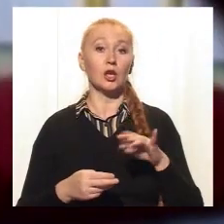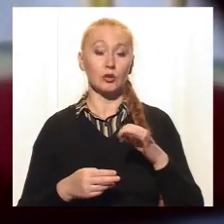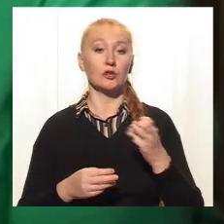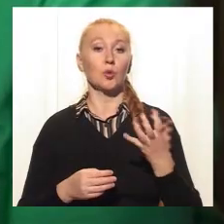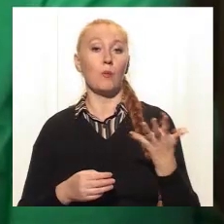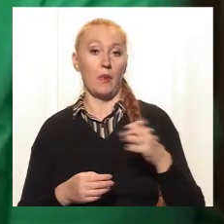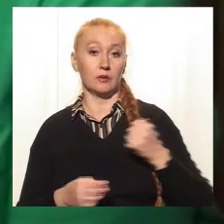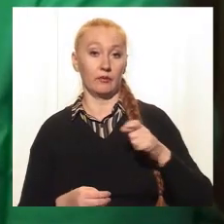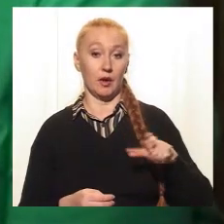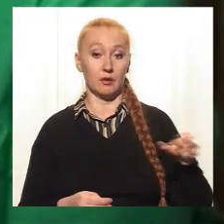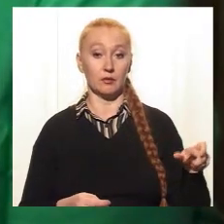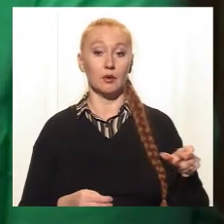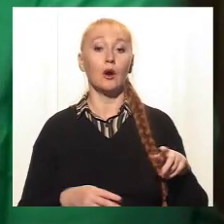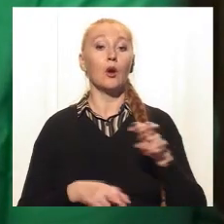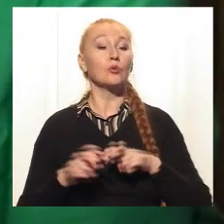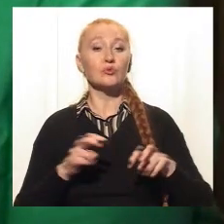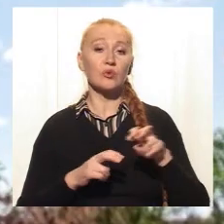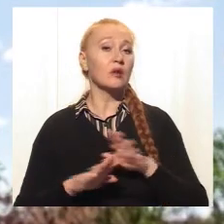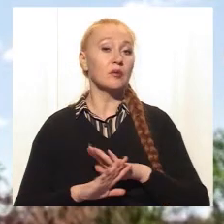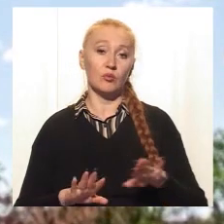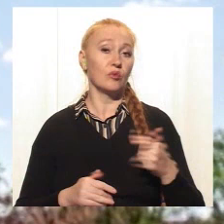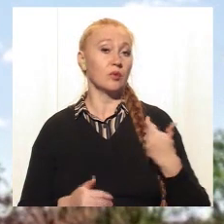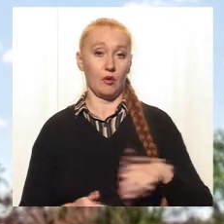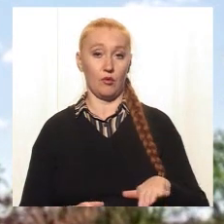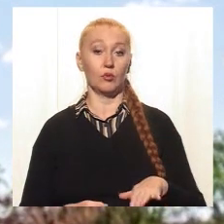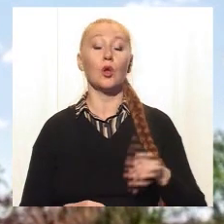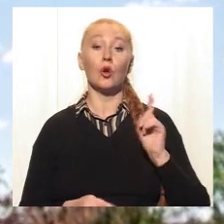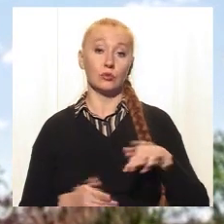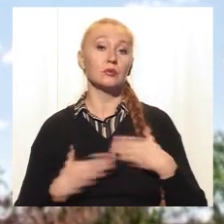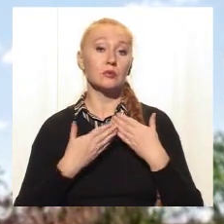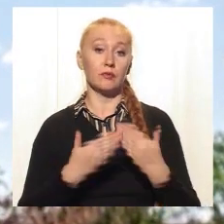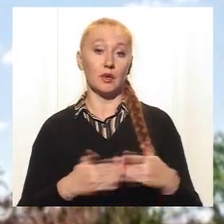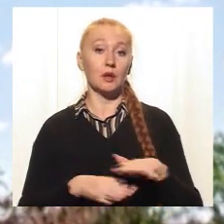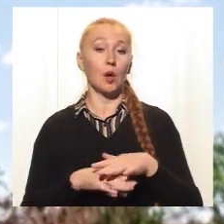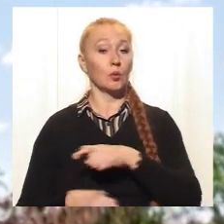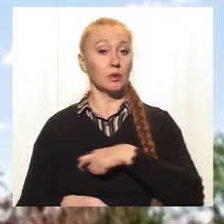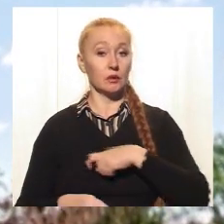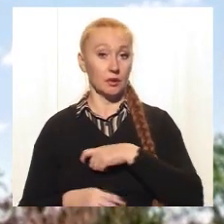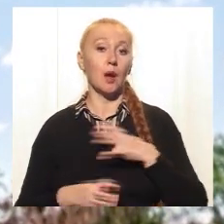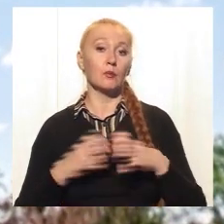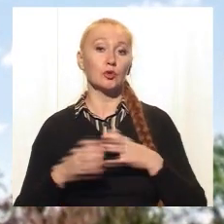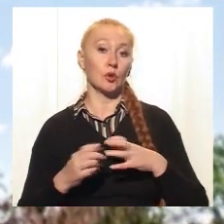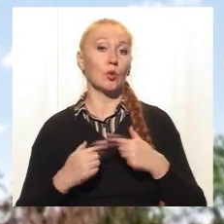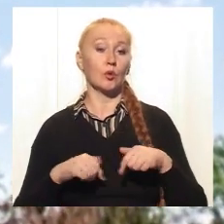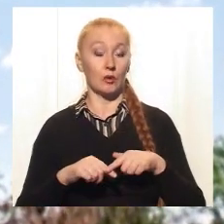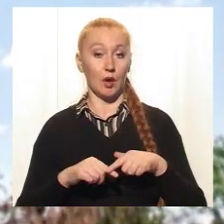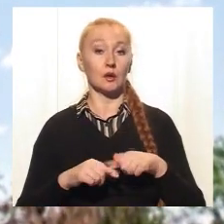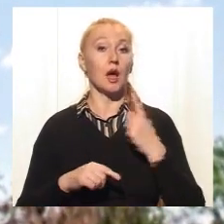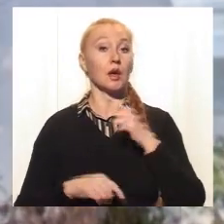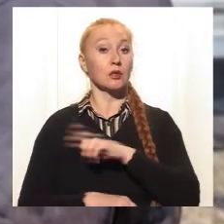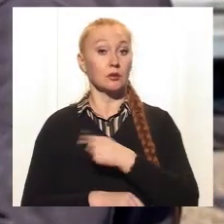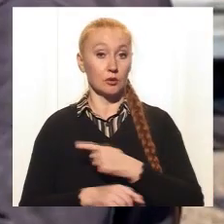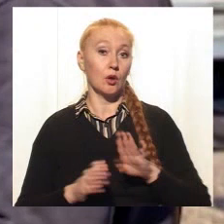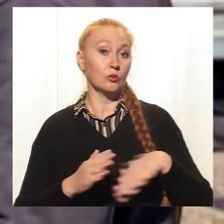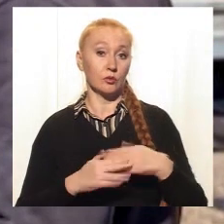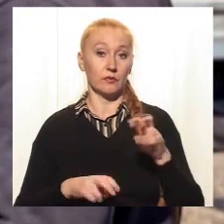'ятьох бійців. Шукати вони не будуть і не хочуть. Тоді Інна звернулася до народних депутатів та міжнародних організацій. «Червоний хрест»